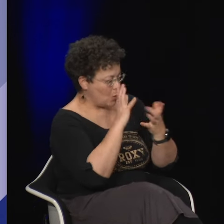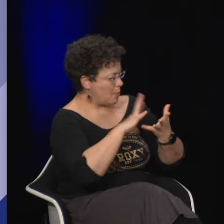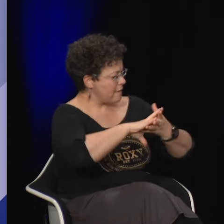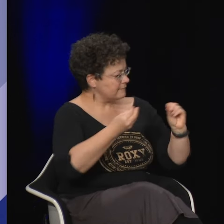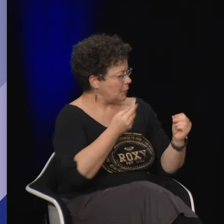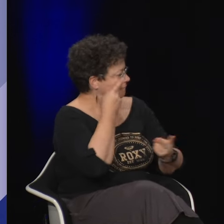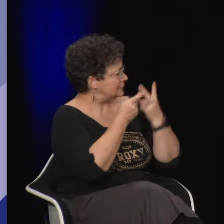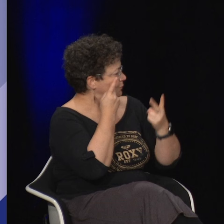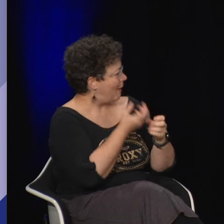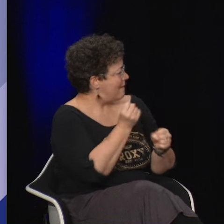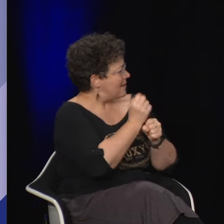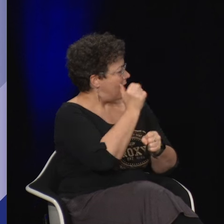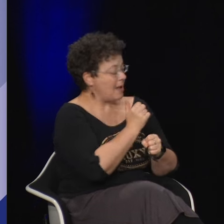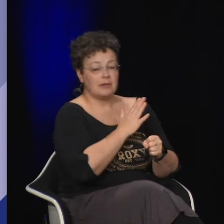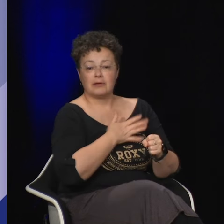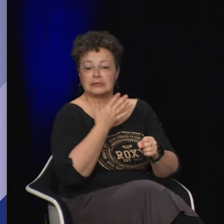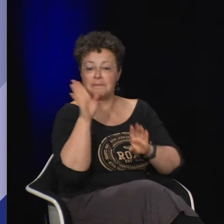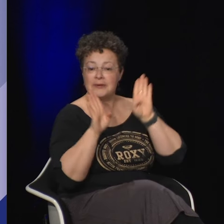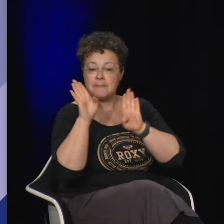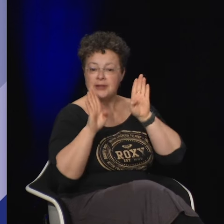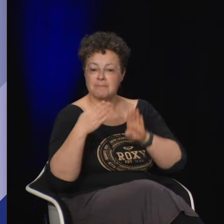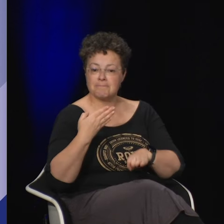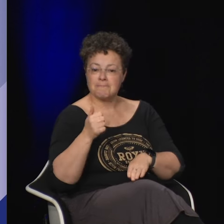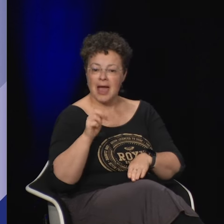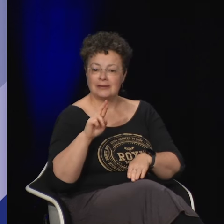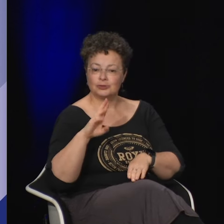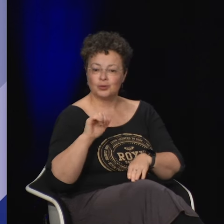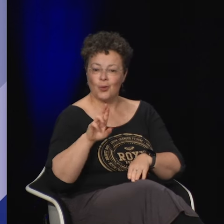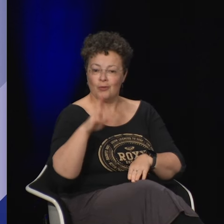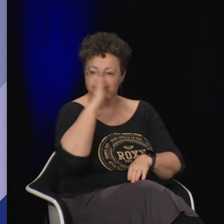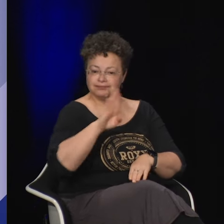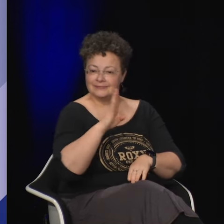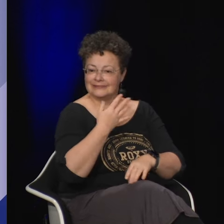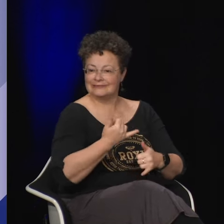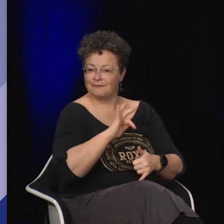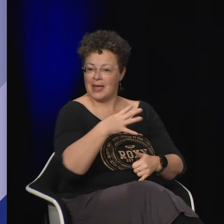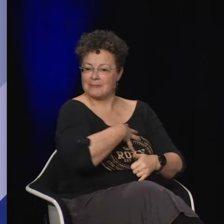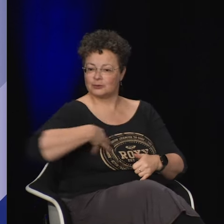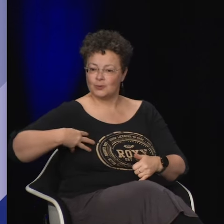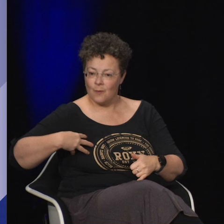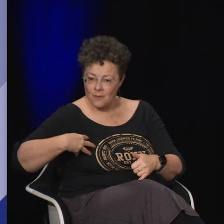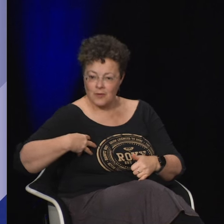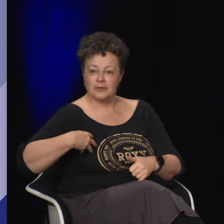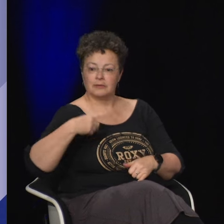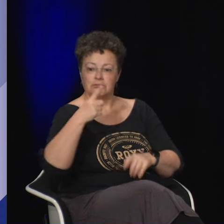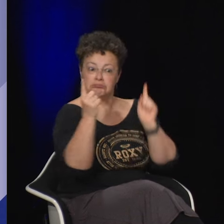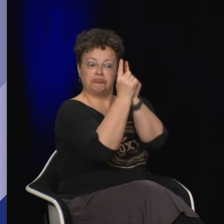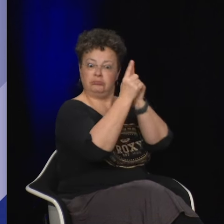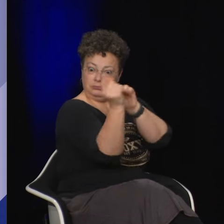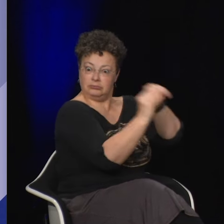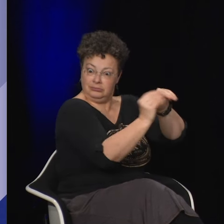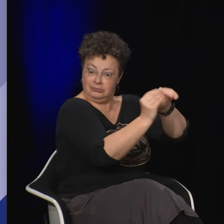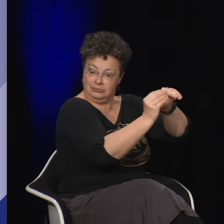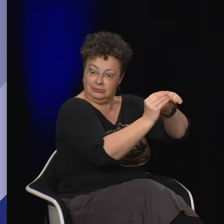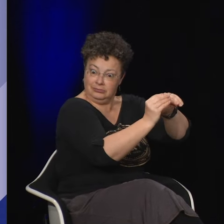pas pour s'exprimer c'est plus une espèce de forme visuelle qui est proche un peu du mime Marceau un petit peu comme faisait